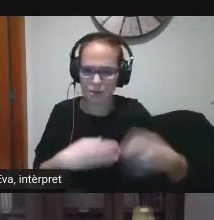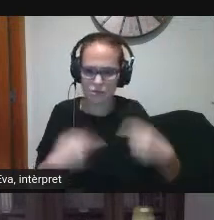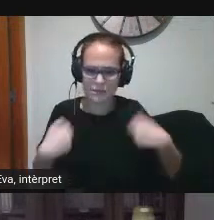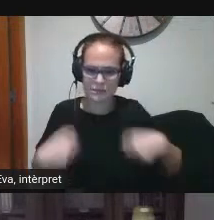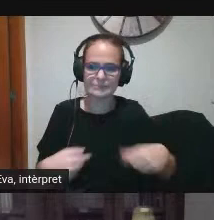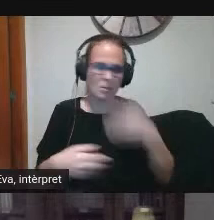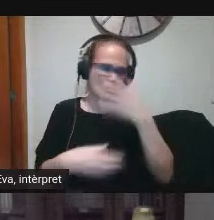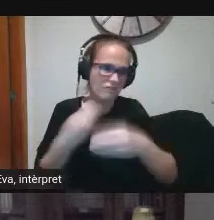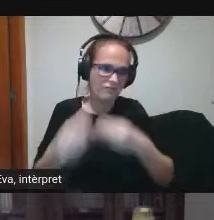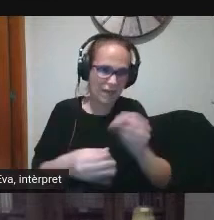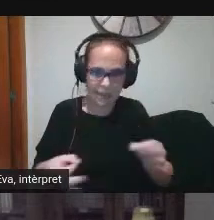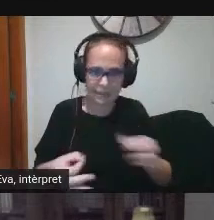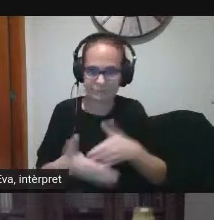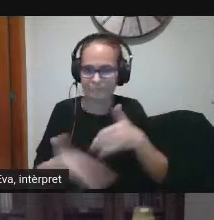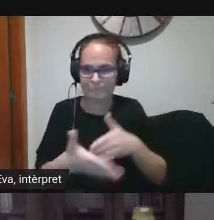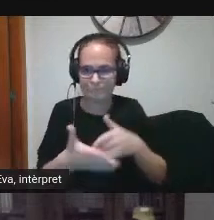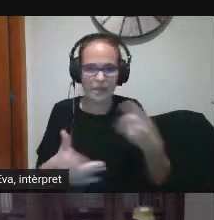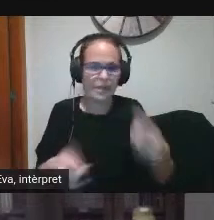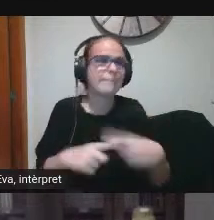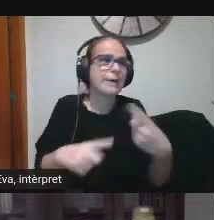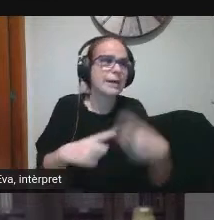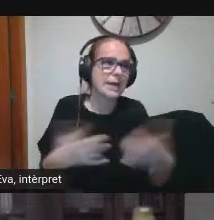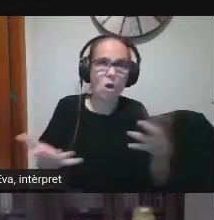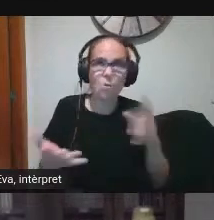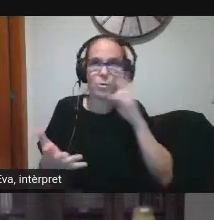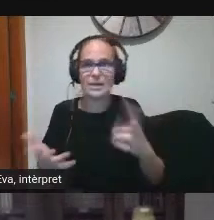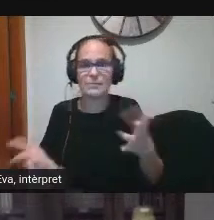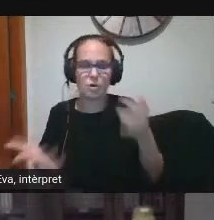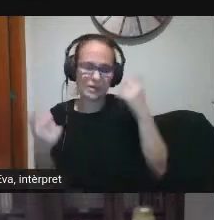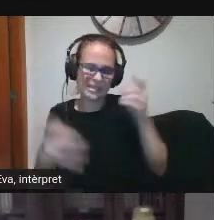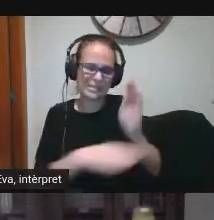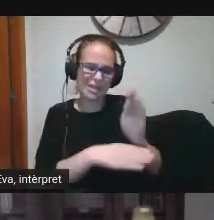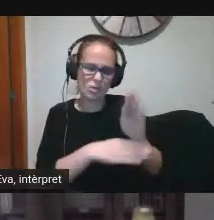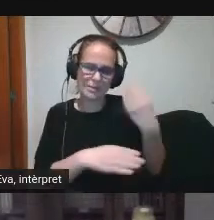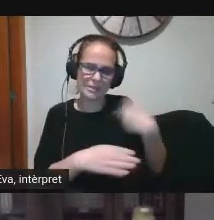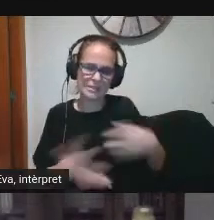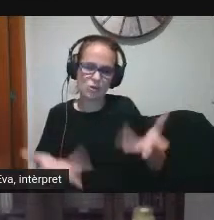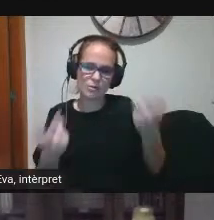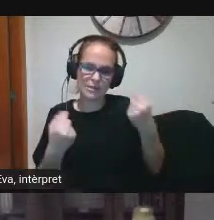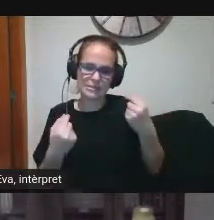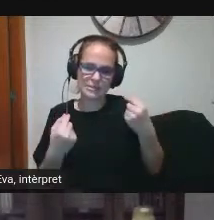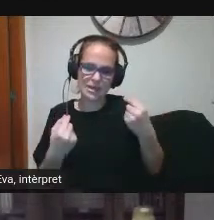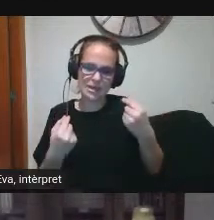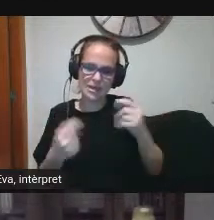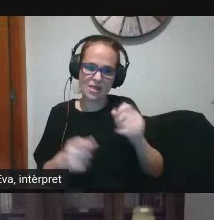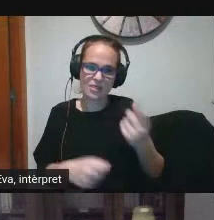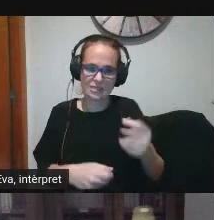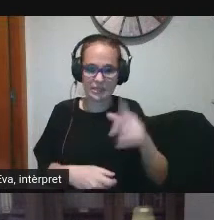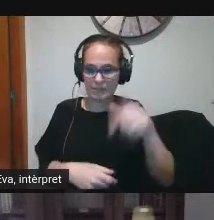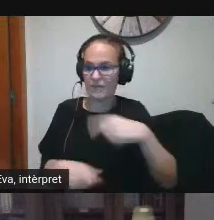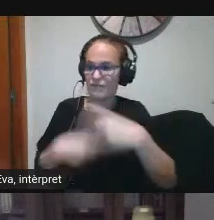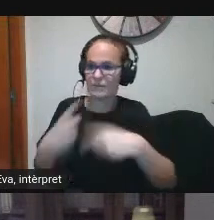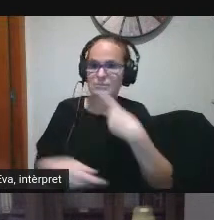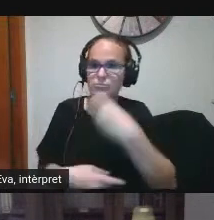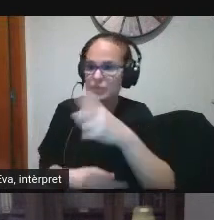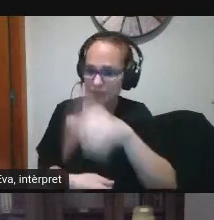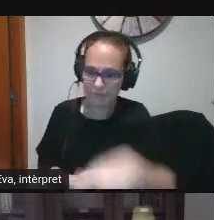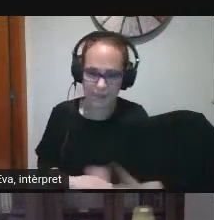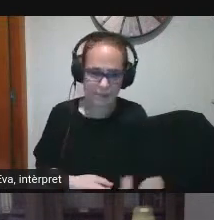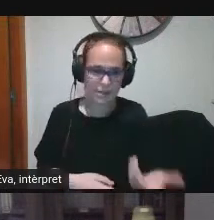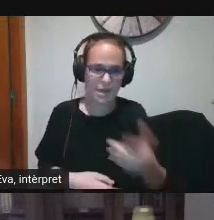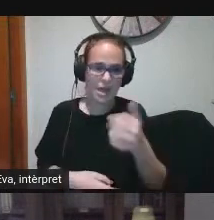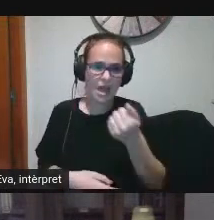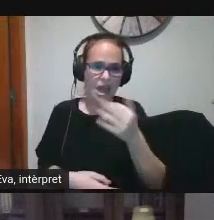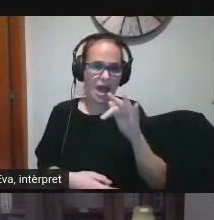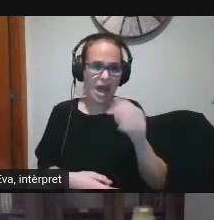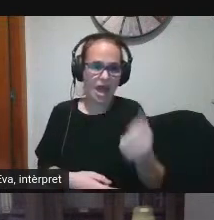que no podem fer res per què? com ho diem? com intentem educar aquesta competència i tant i famílies també tenim les AFES